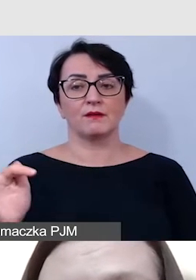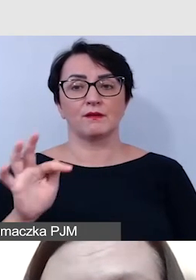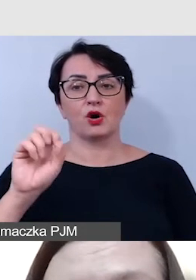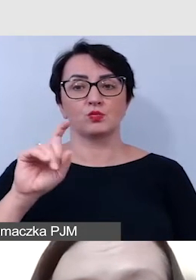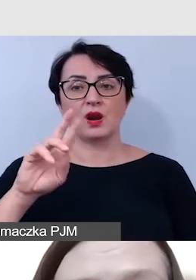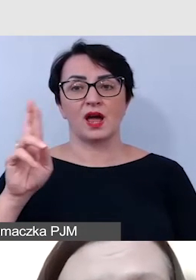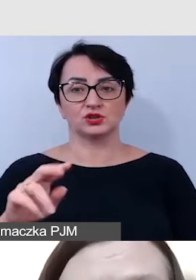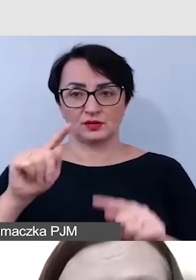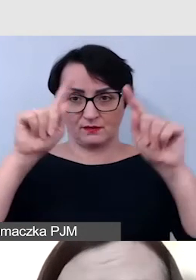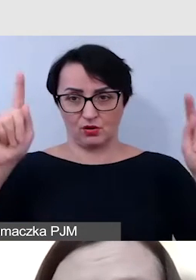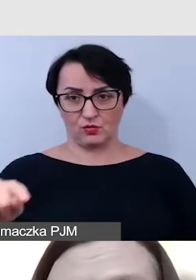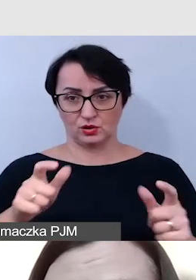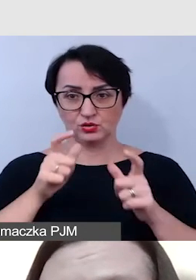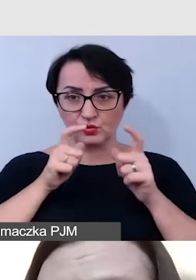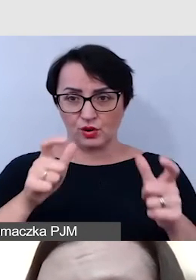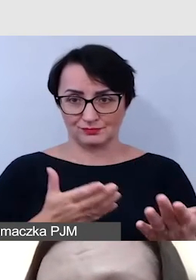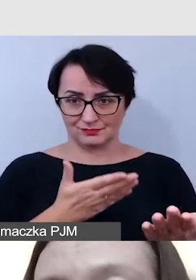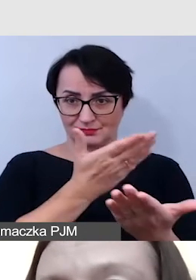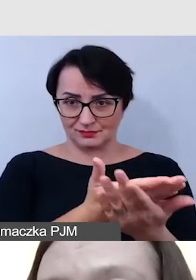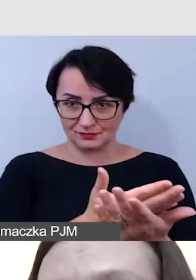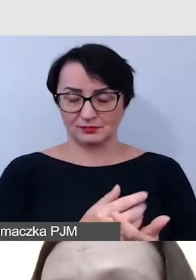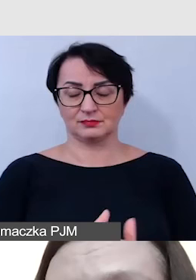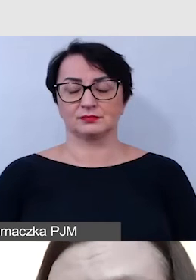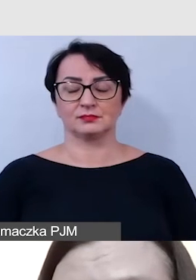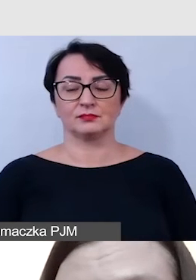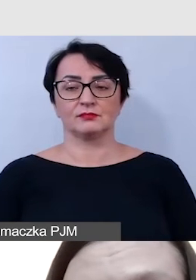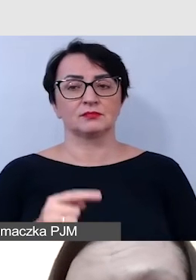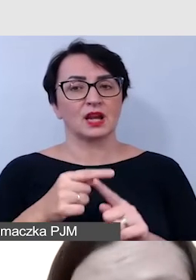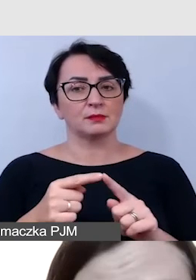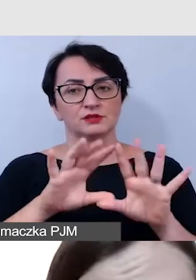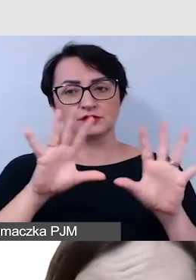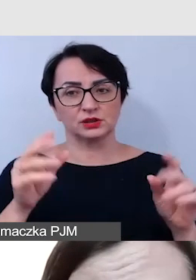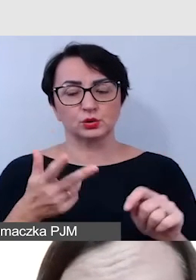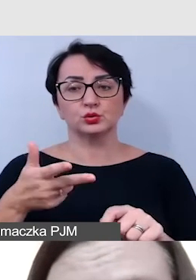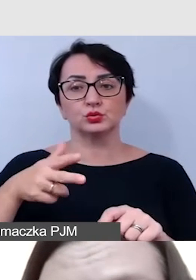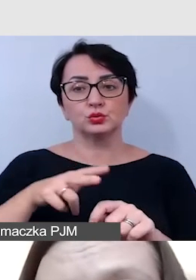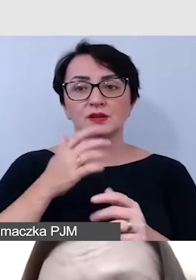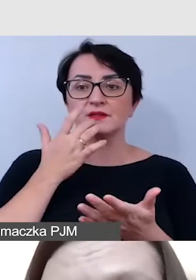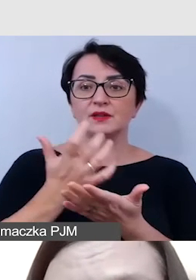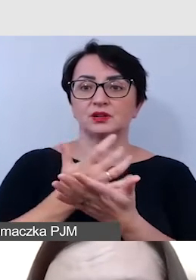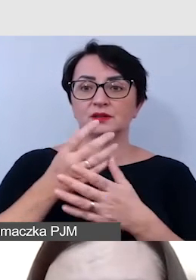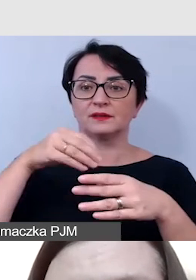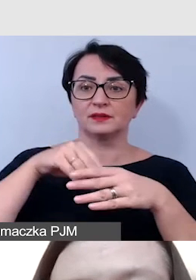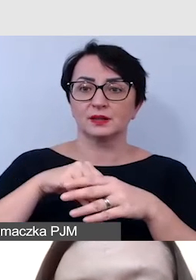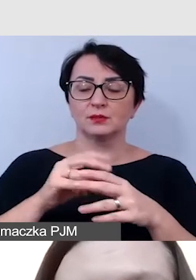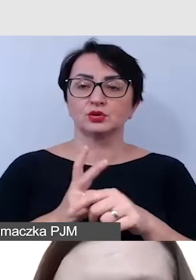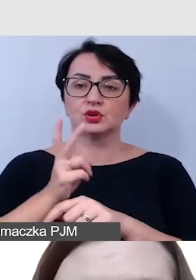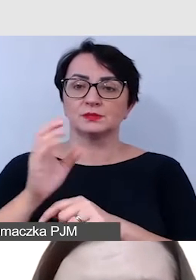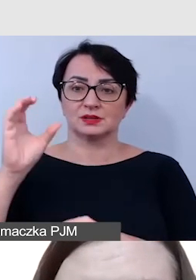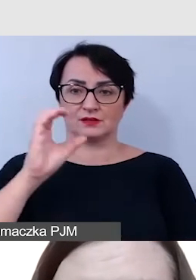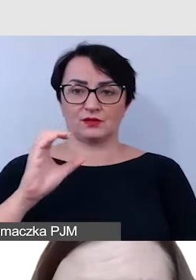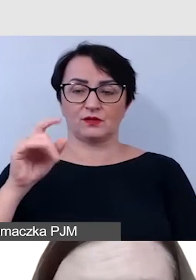zgłoszeniowy. Wszystkie te elementy, które wykorzystujemy w ramach dostępności cyfrowej